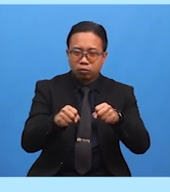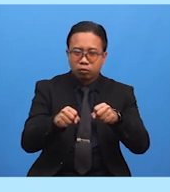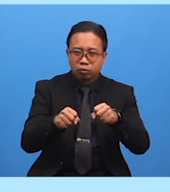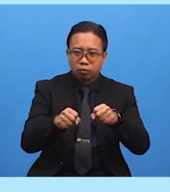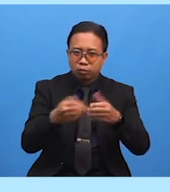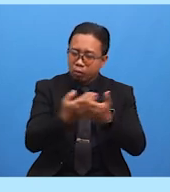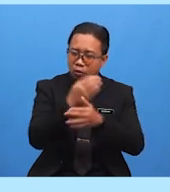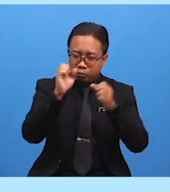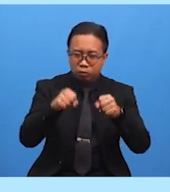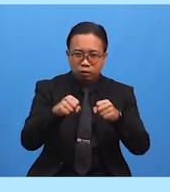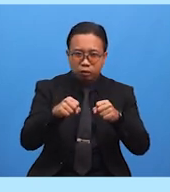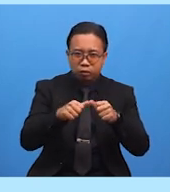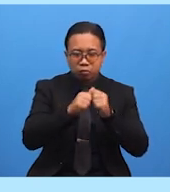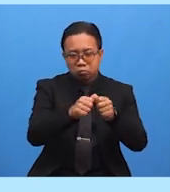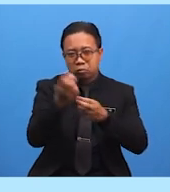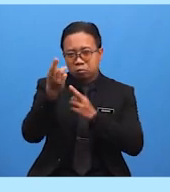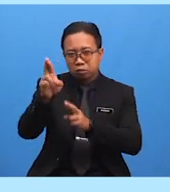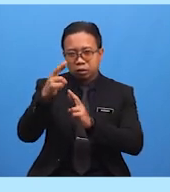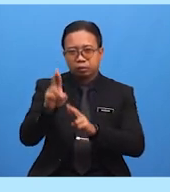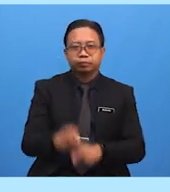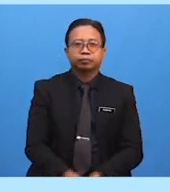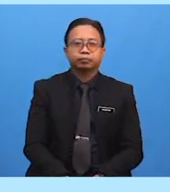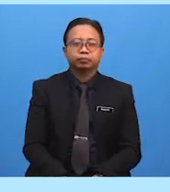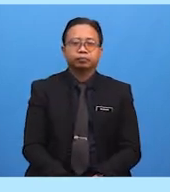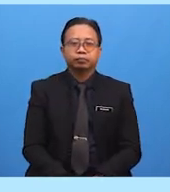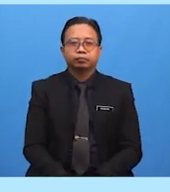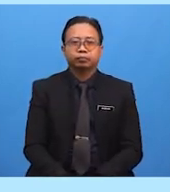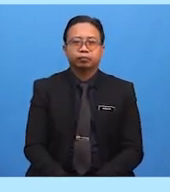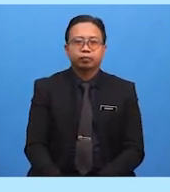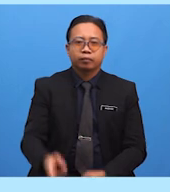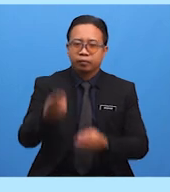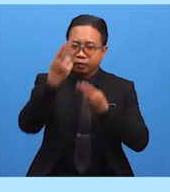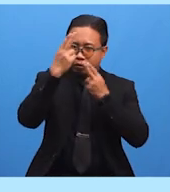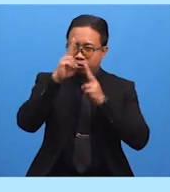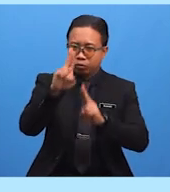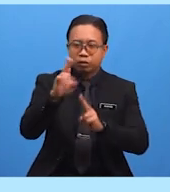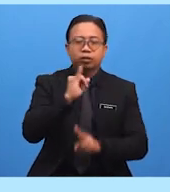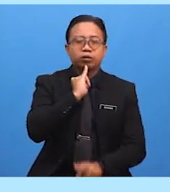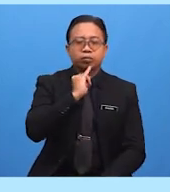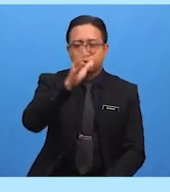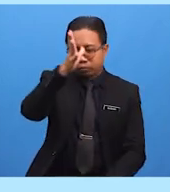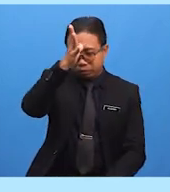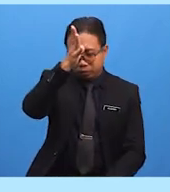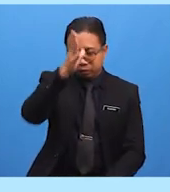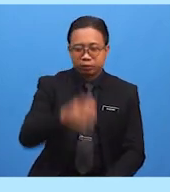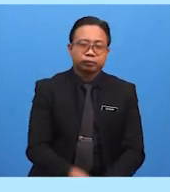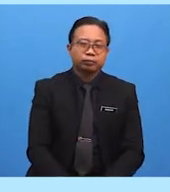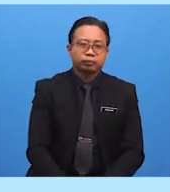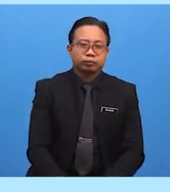Menyertai Rehlah Hormatilah Ibu Bapa Sebagai